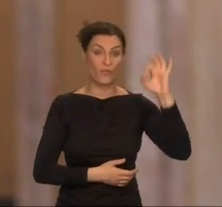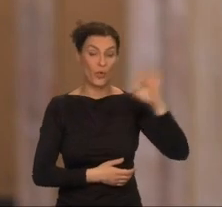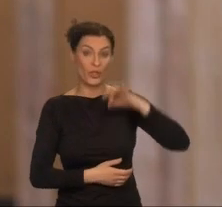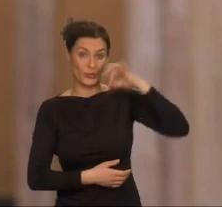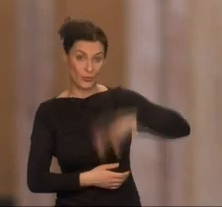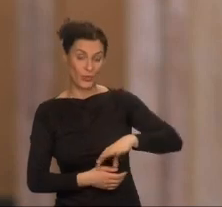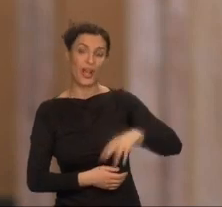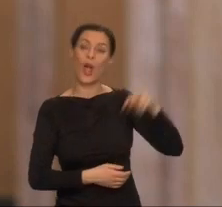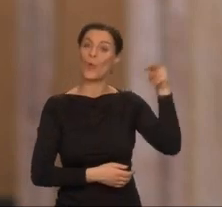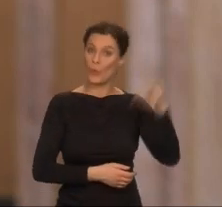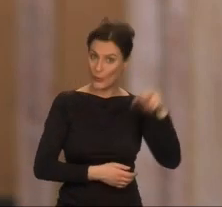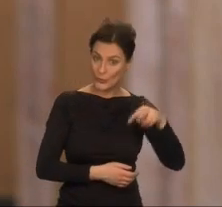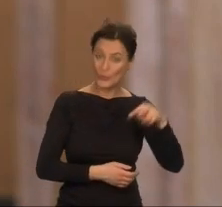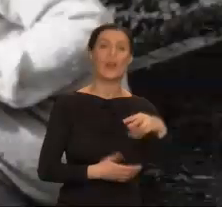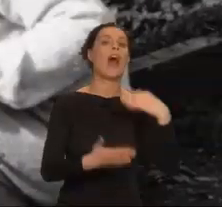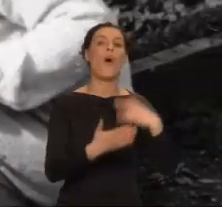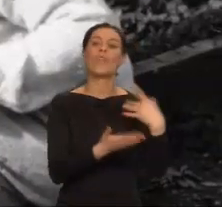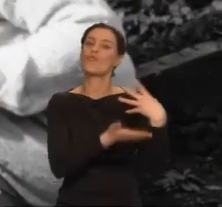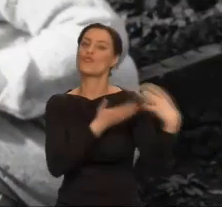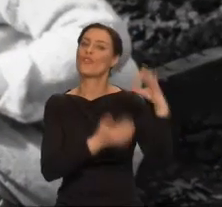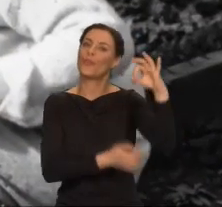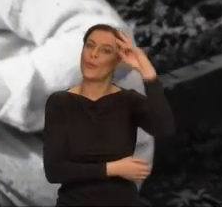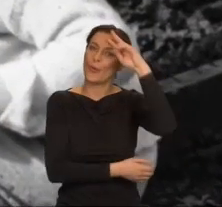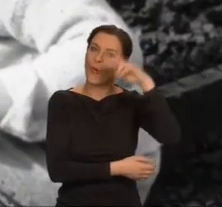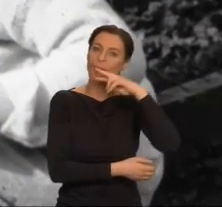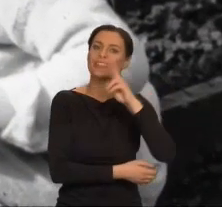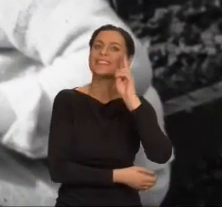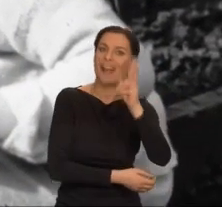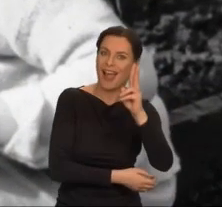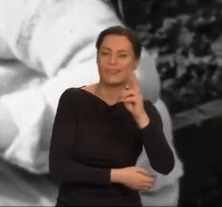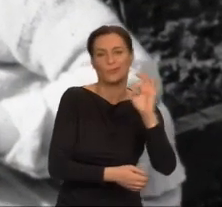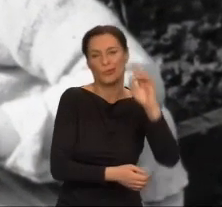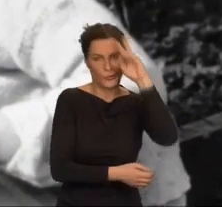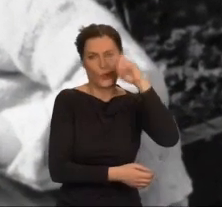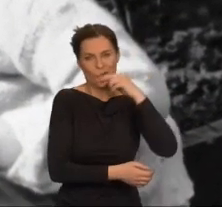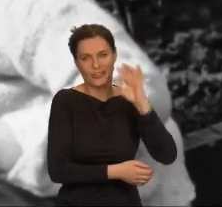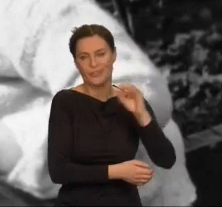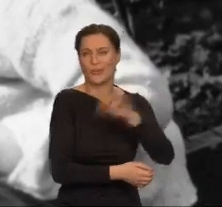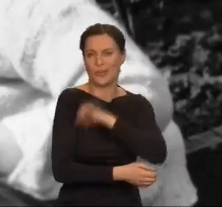zatrzymała w nazwisku inicjał od Kroeber, wychowywała się na wydziale.